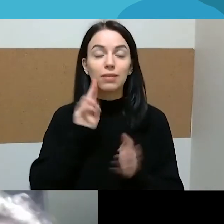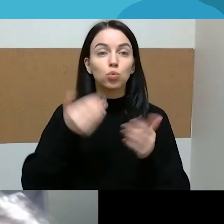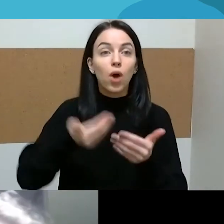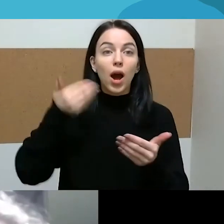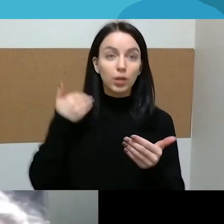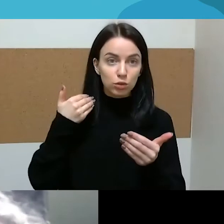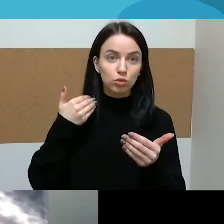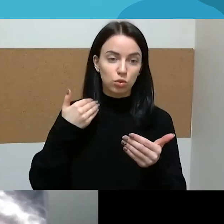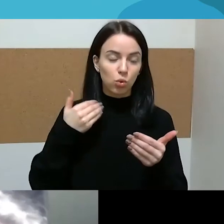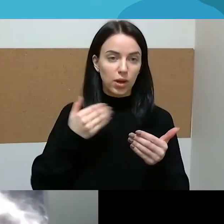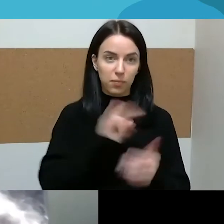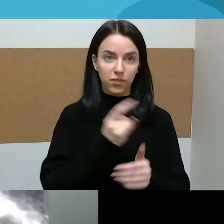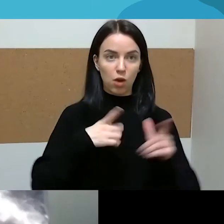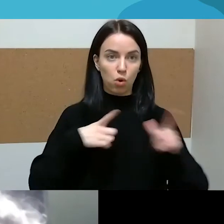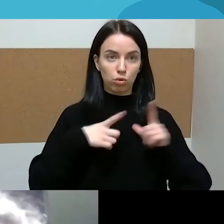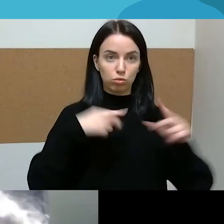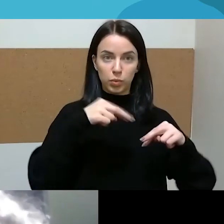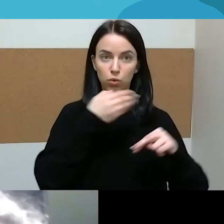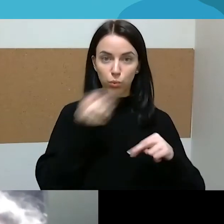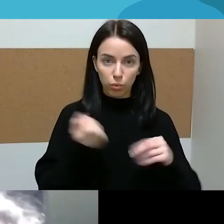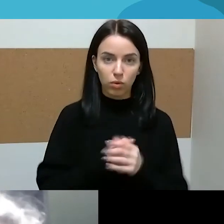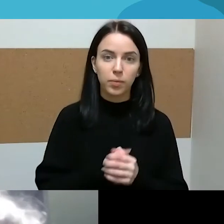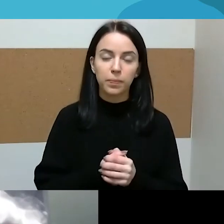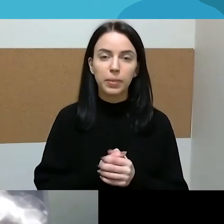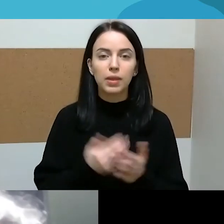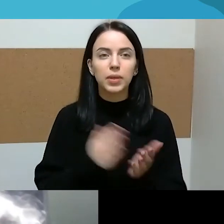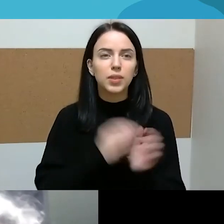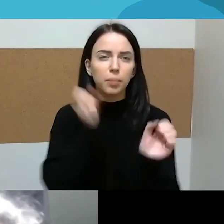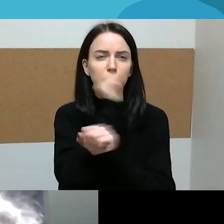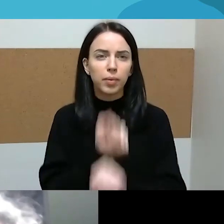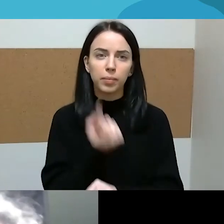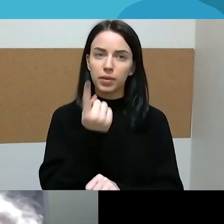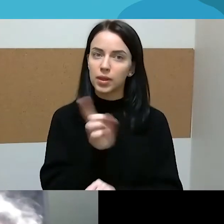Tai tokios iniciatyvos atsiranda ne šiaip savo, jis atsiranda dėl to,